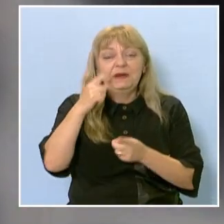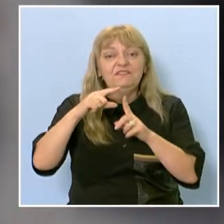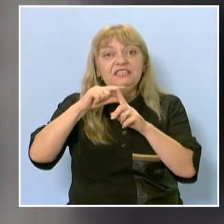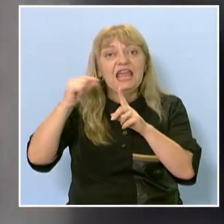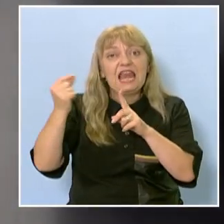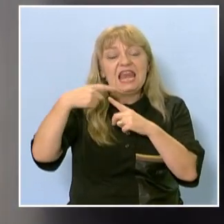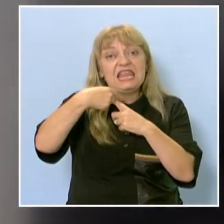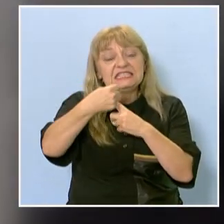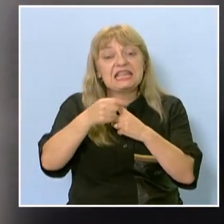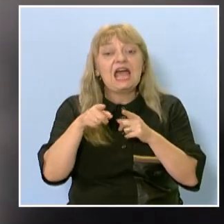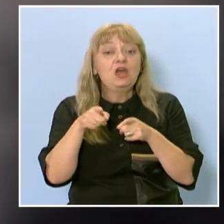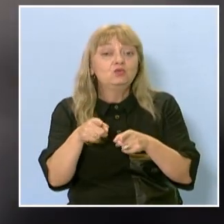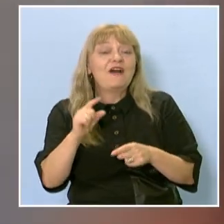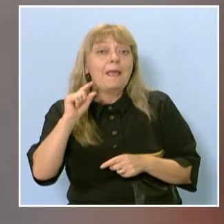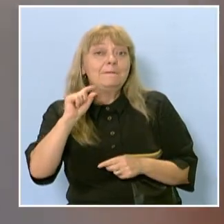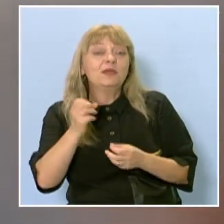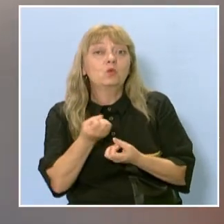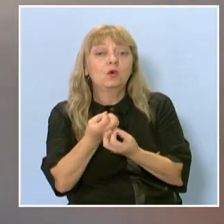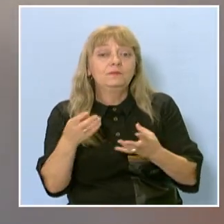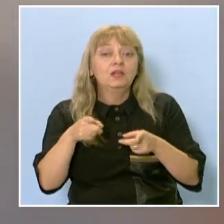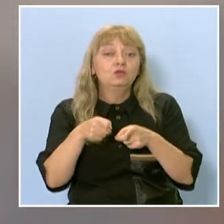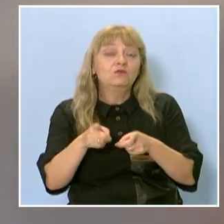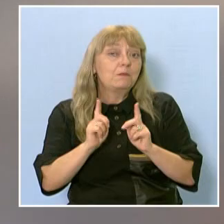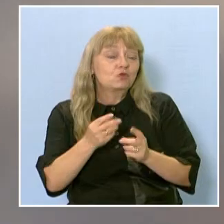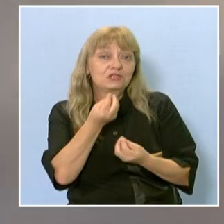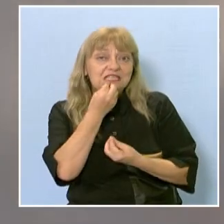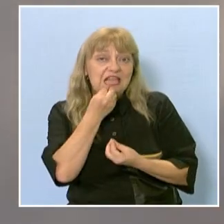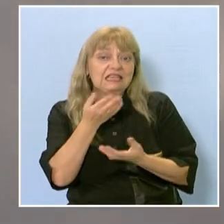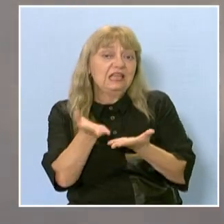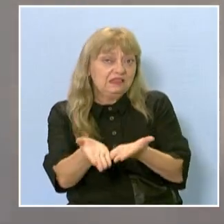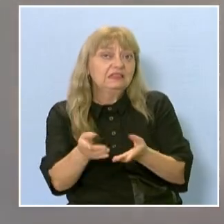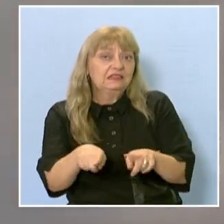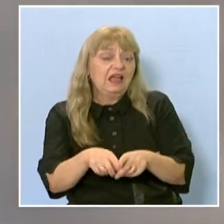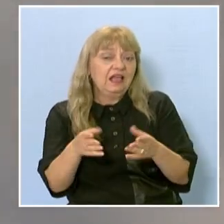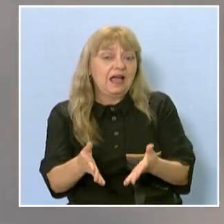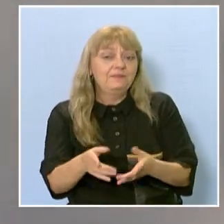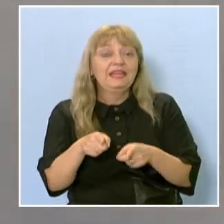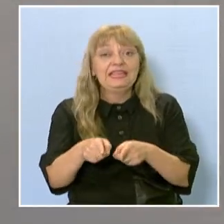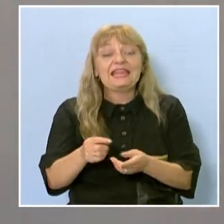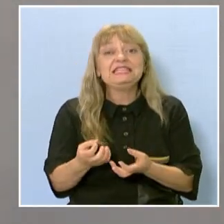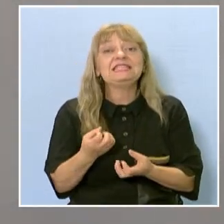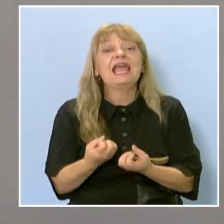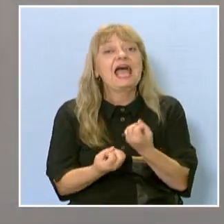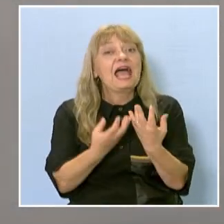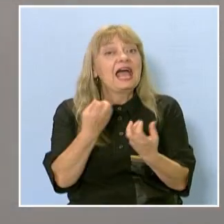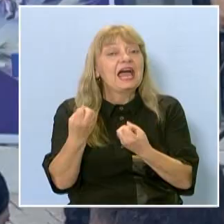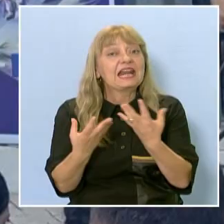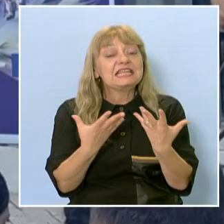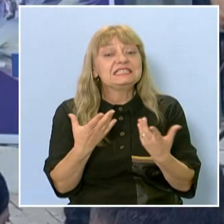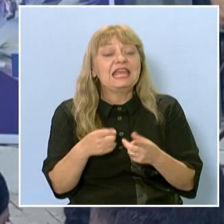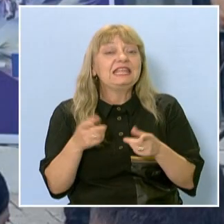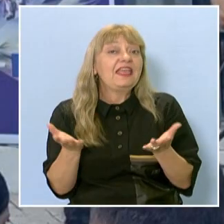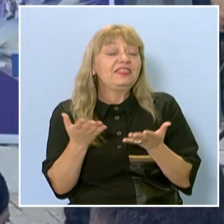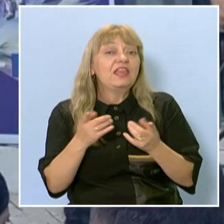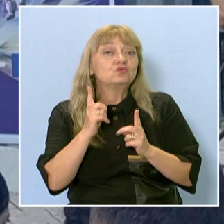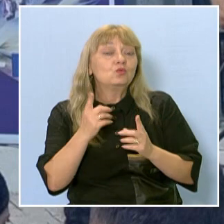това е микрорастенията. И това са определени сорта, които могат да се ядат още така. И всъщност, тези растения нещо, което е много